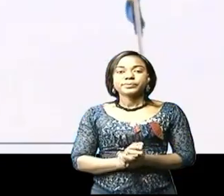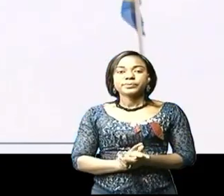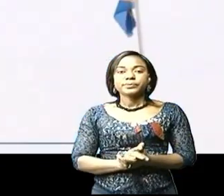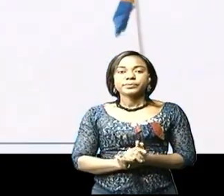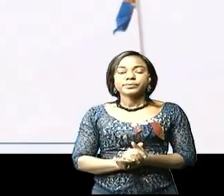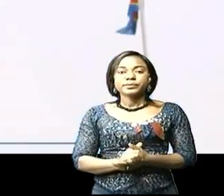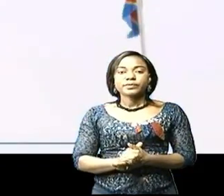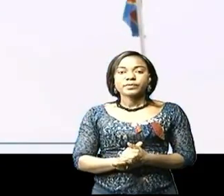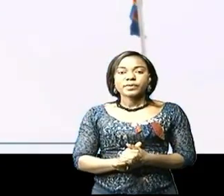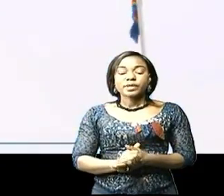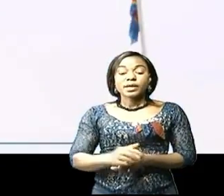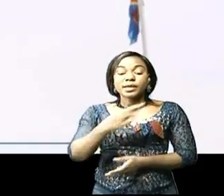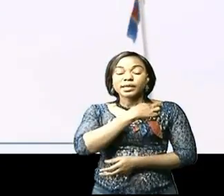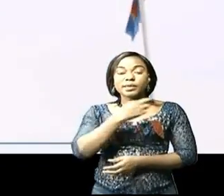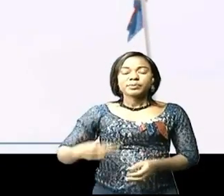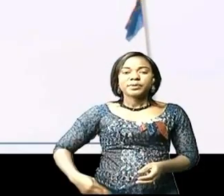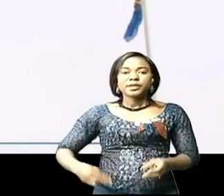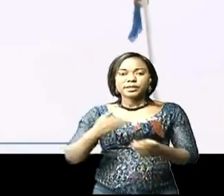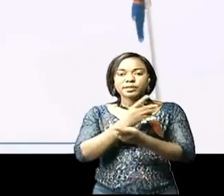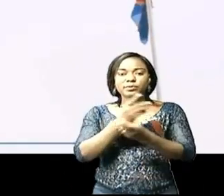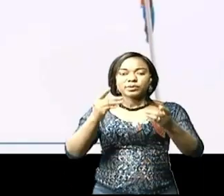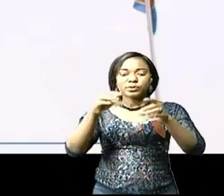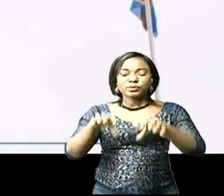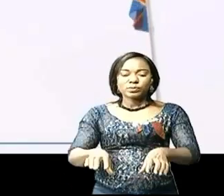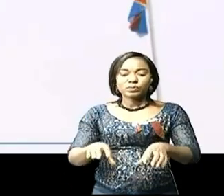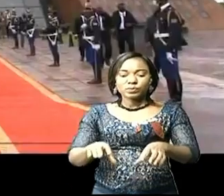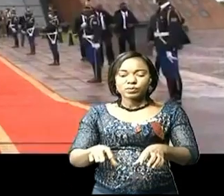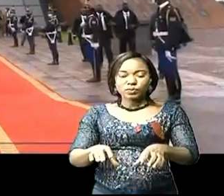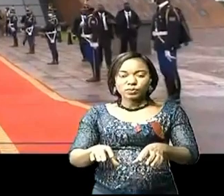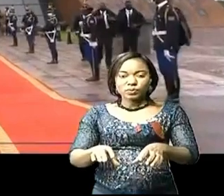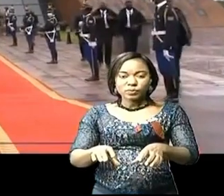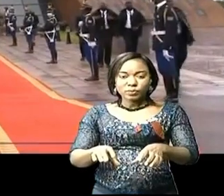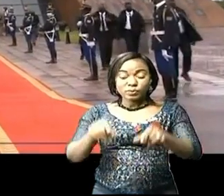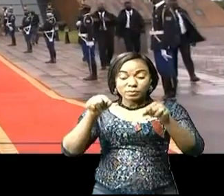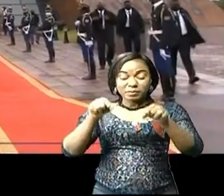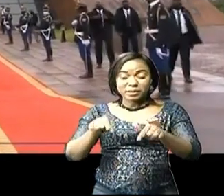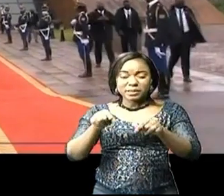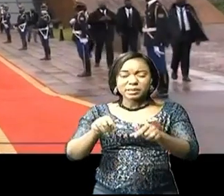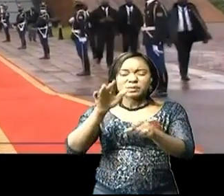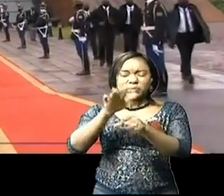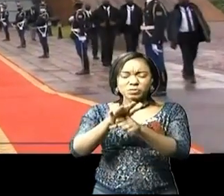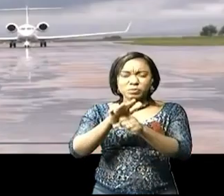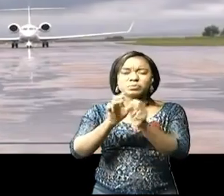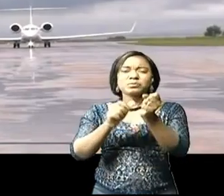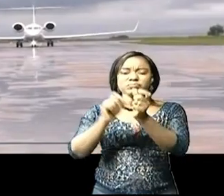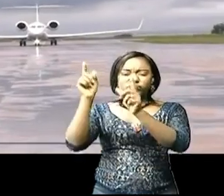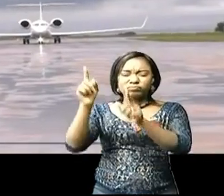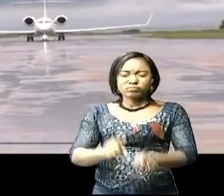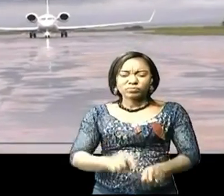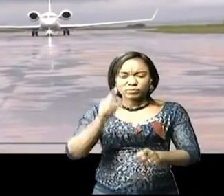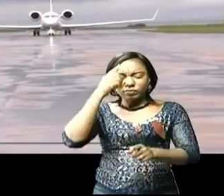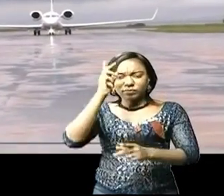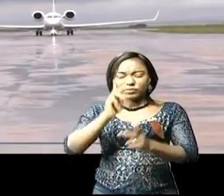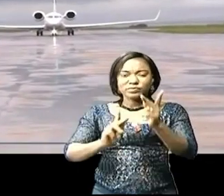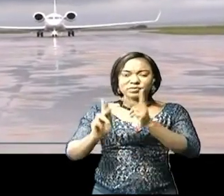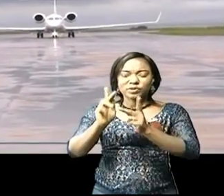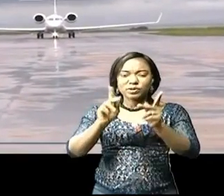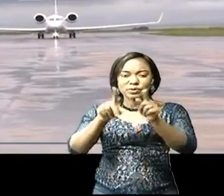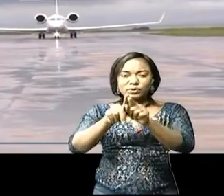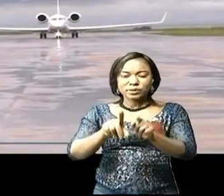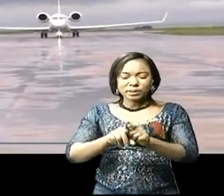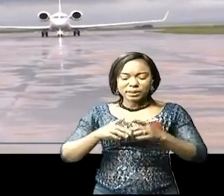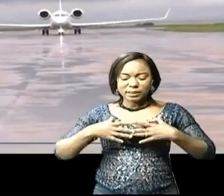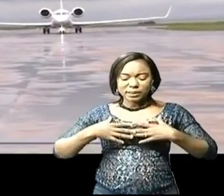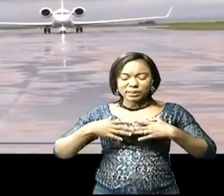La République démocratique du Congo devient de plus en plus fréquentable et retrouve ses lettres de noblesse grâce à la